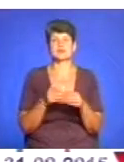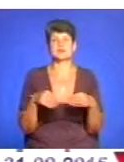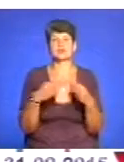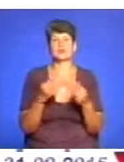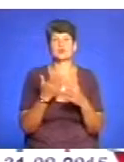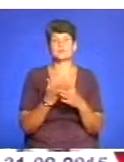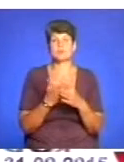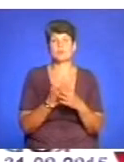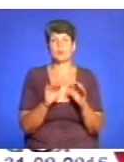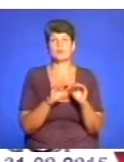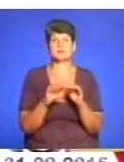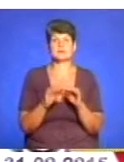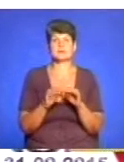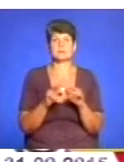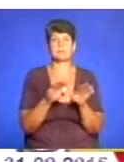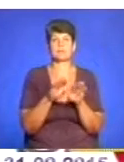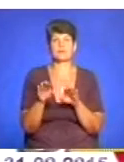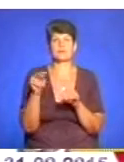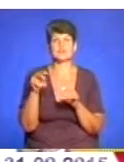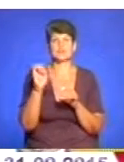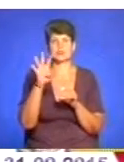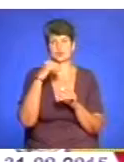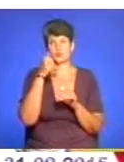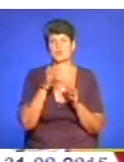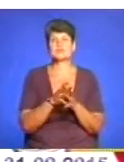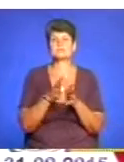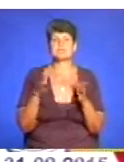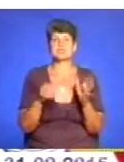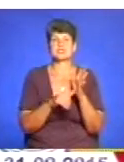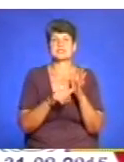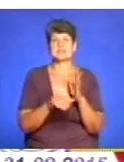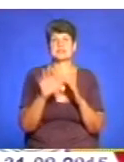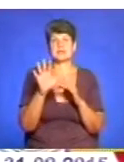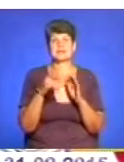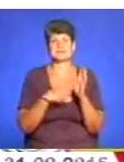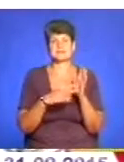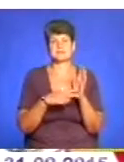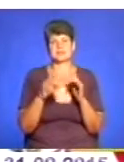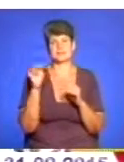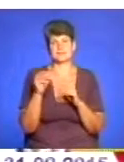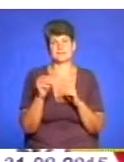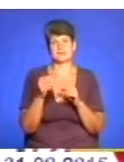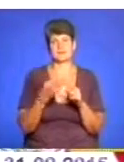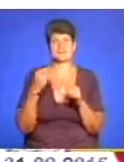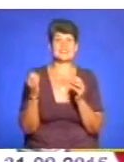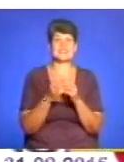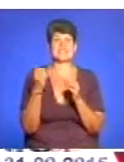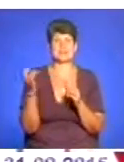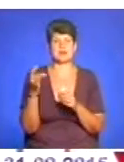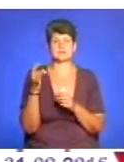порівняно з відповідним періодом 2014 року збільшилась на 65,7 тисяч, тобто в 10 разів.